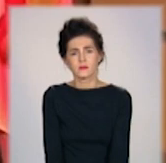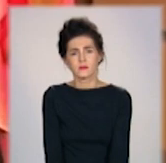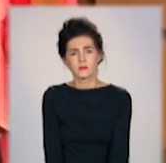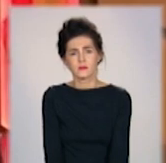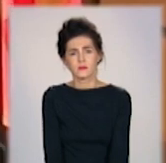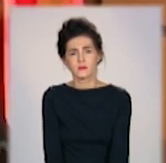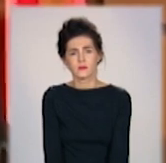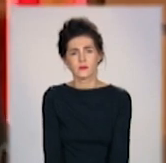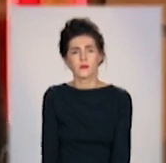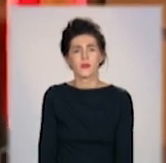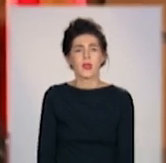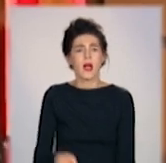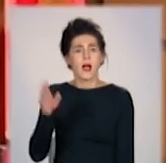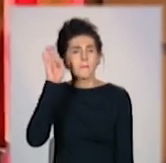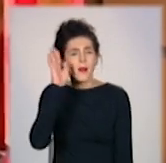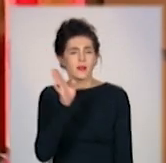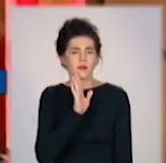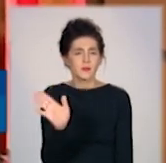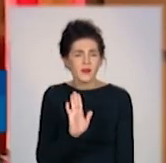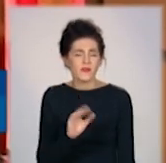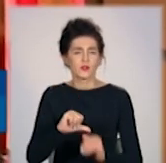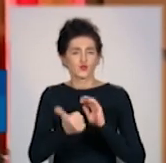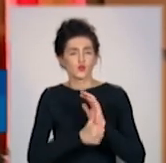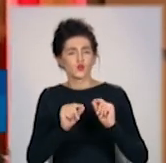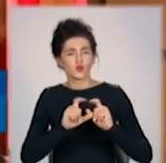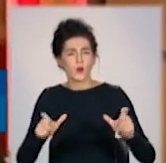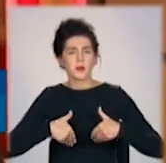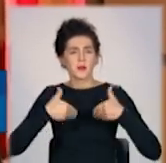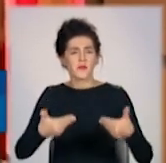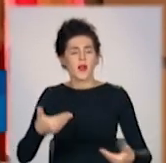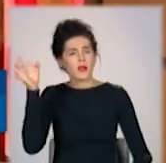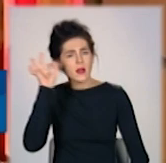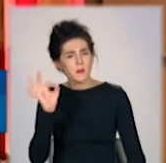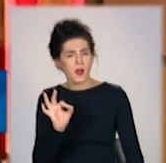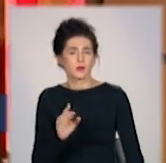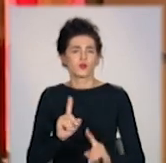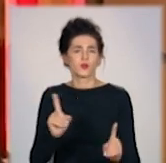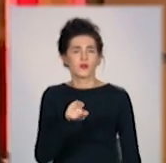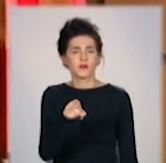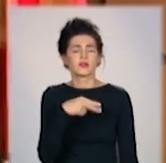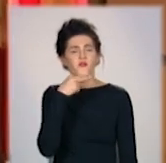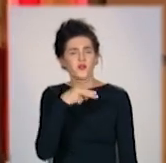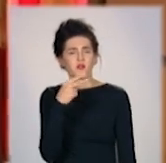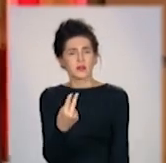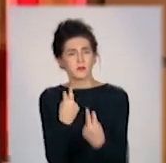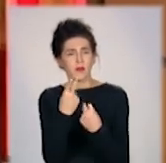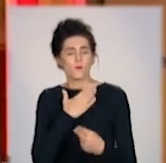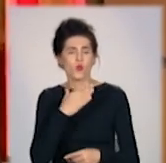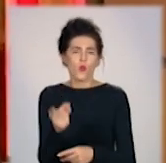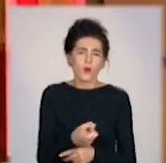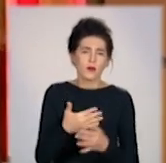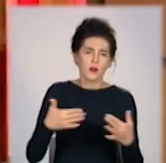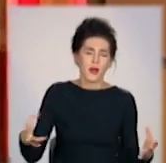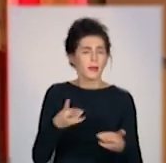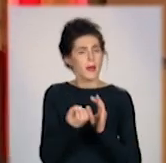Ребята 16-ї школи, Константиновка, привіт із Германії. Дякую вам, що следите за нашими матчами, не пропускайте